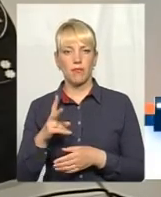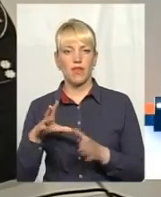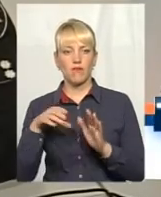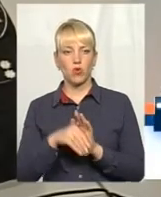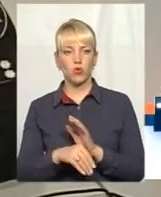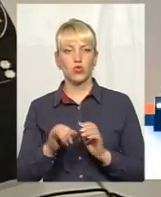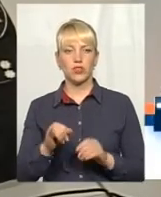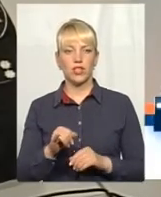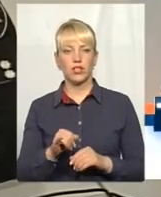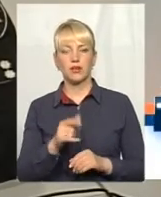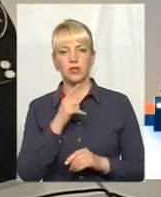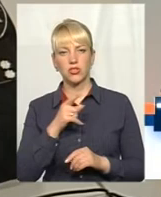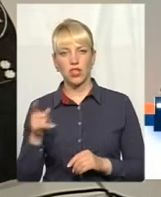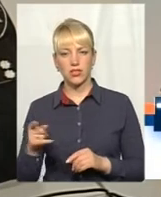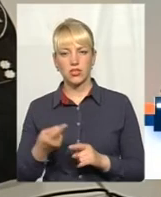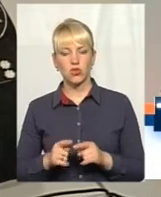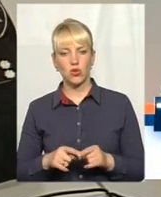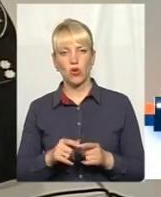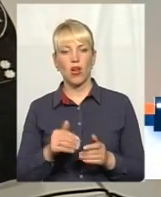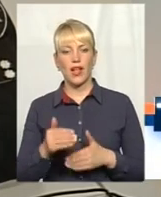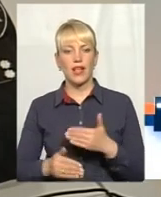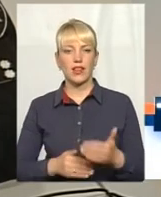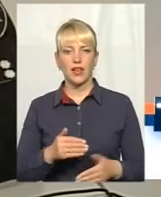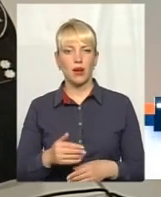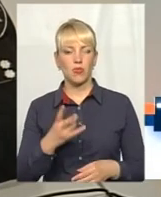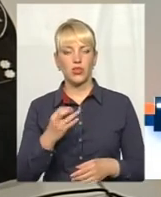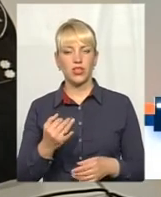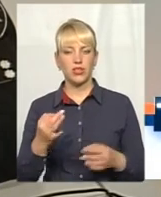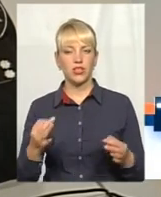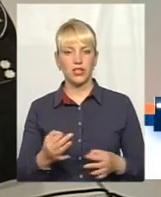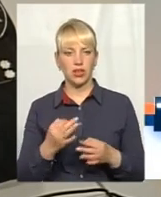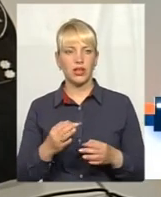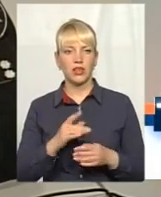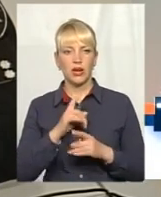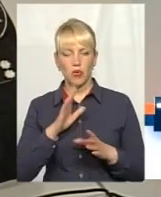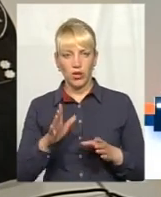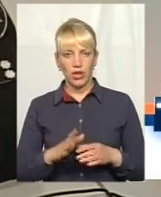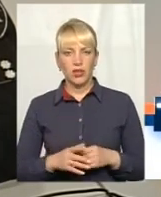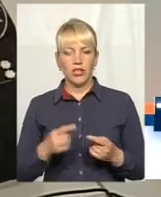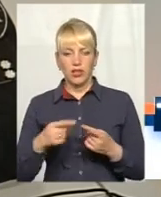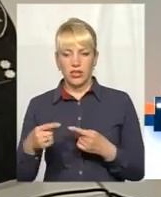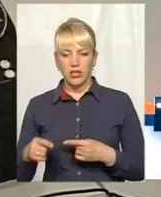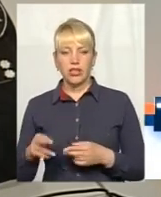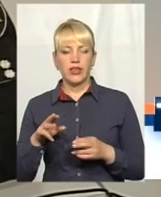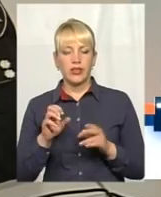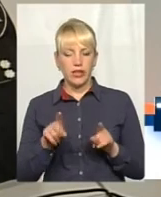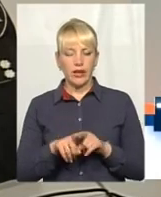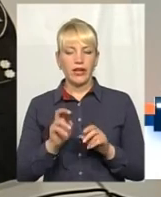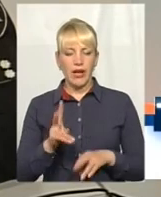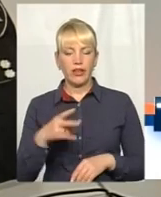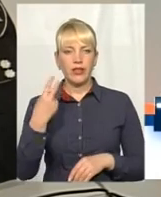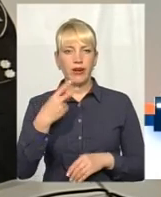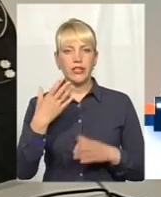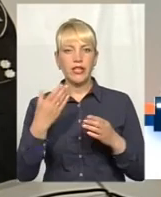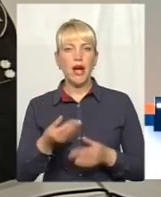і під час даного етапу жодних наступних не буде відбуватися. Так як 20 днів ми